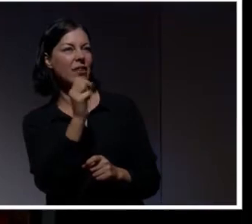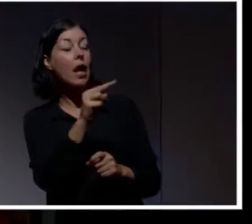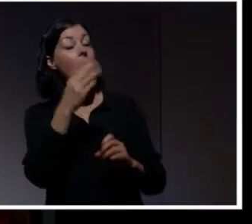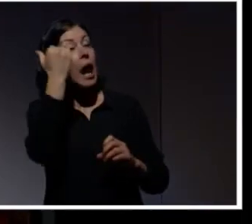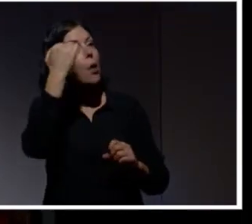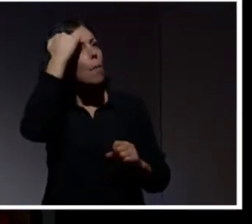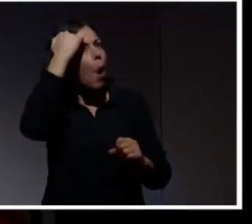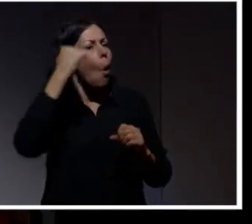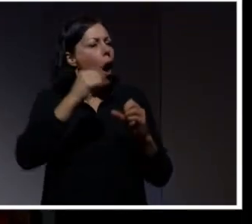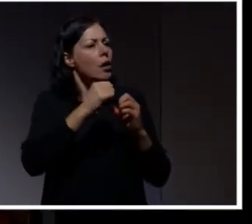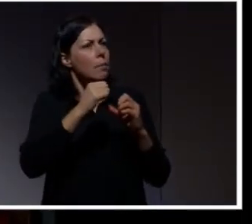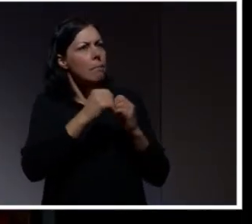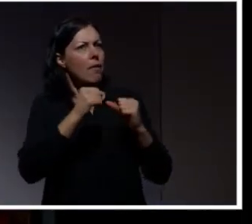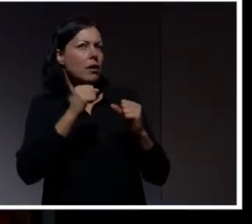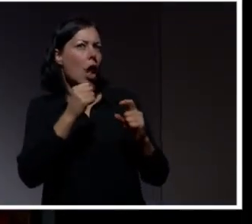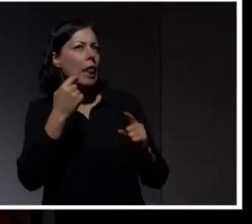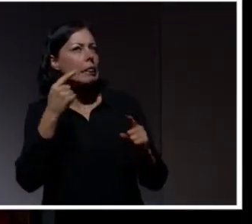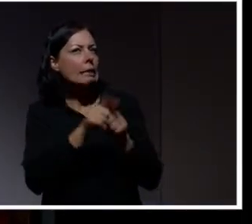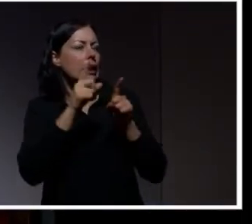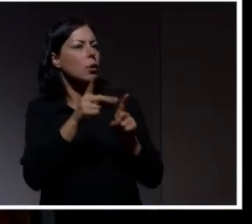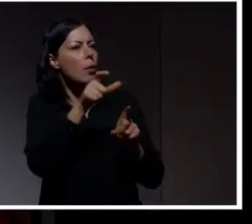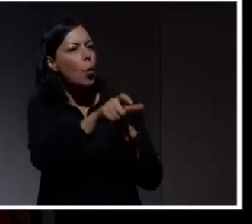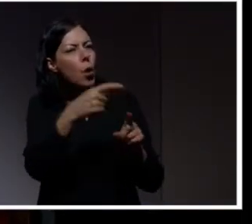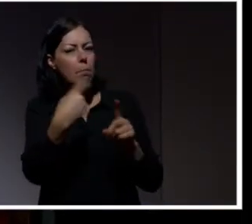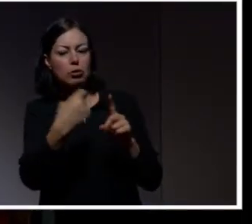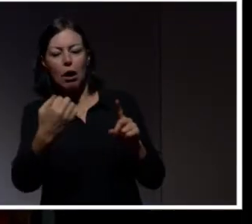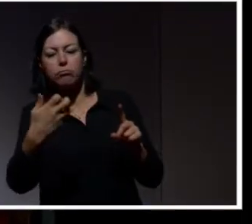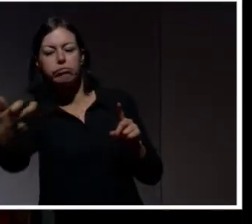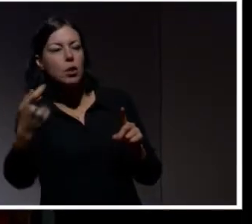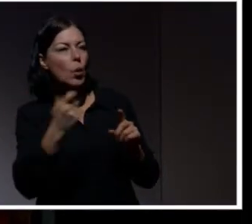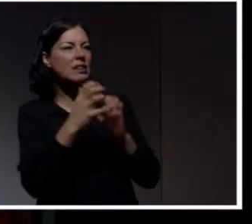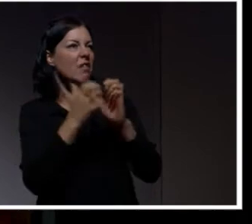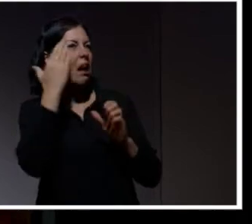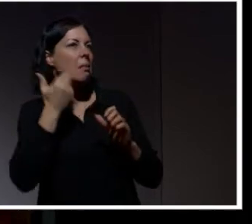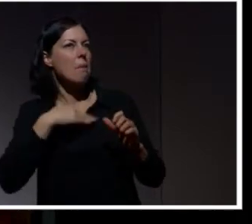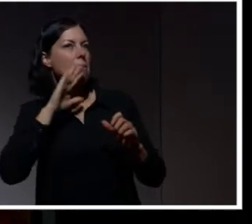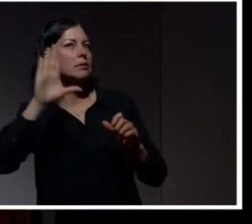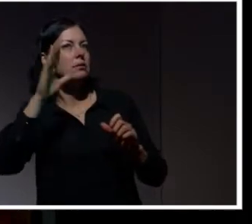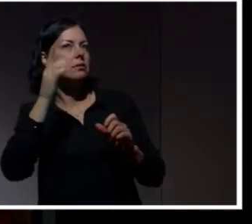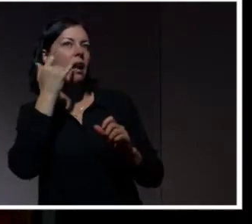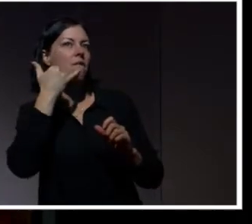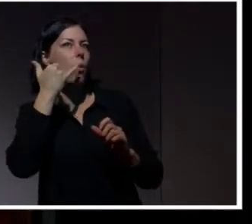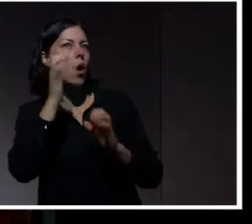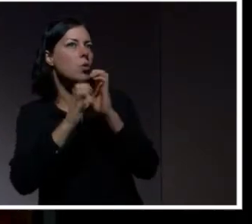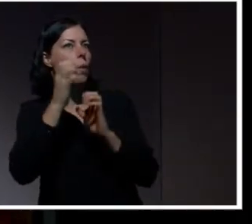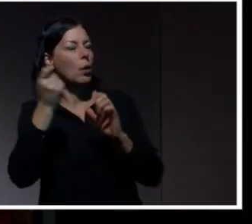måste man ha några siffror eller specialtecken. Då kanske man kan välja sin mammas telefonnummer från 80-talet eller någonting sånt. Och välja några siffror från det. För det är ju inbränt i hjärnan för